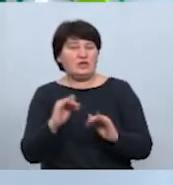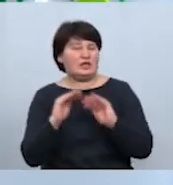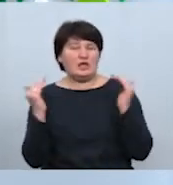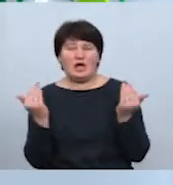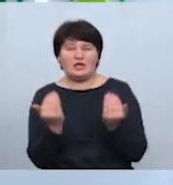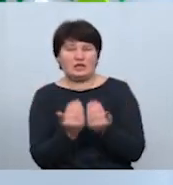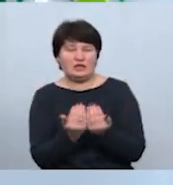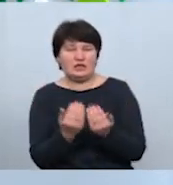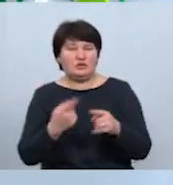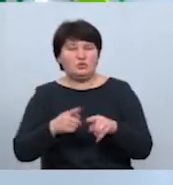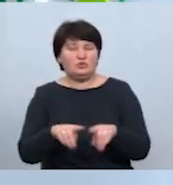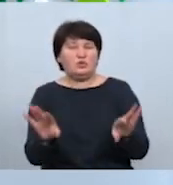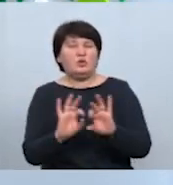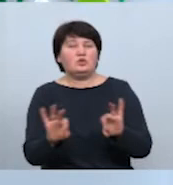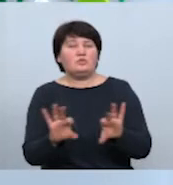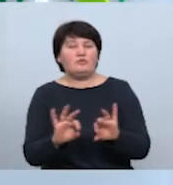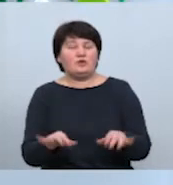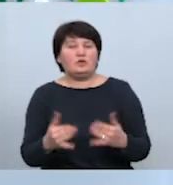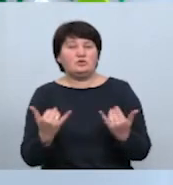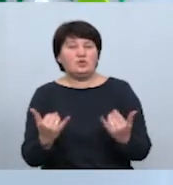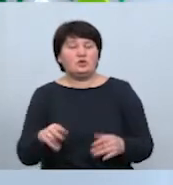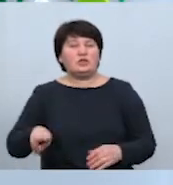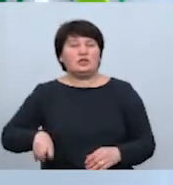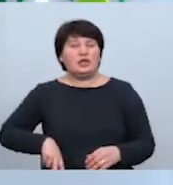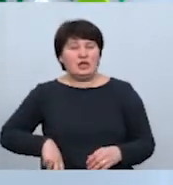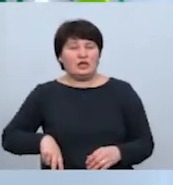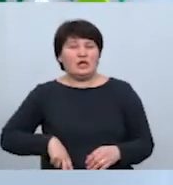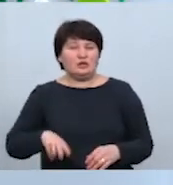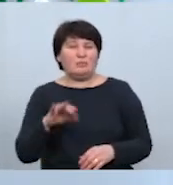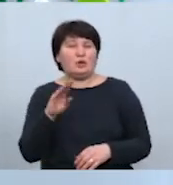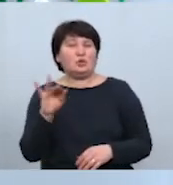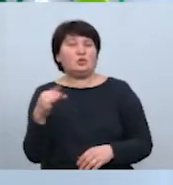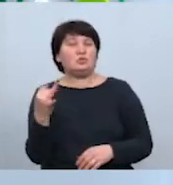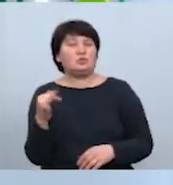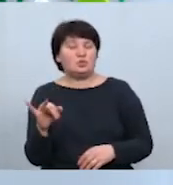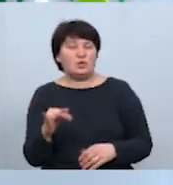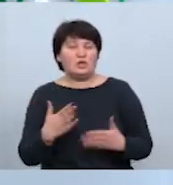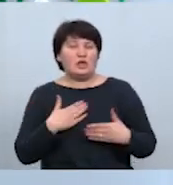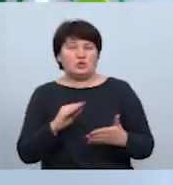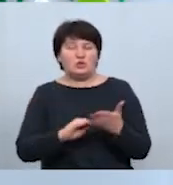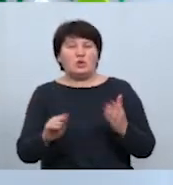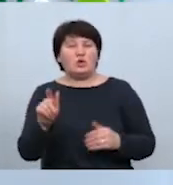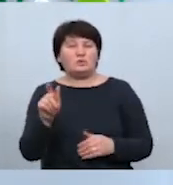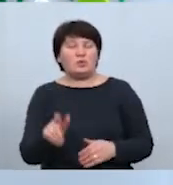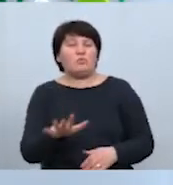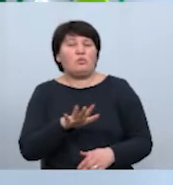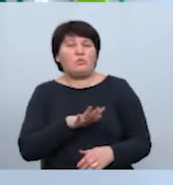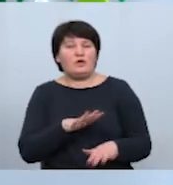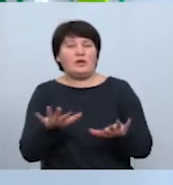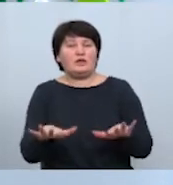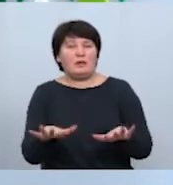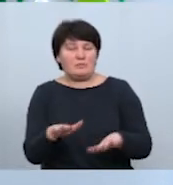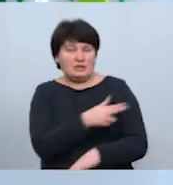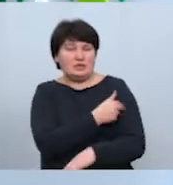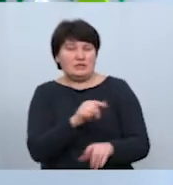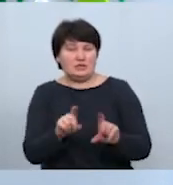інформацію кореспондентам Суспільного сьогодні повідомив директор медзакладу Ігор Палічук. Наша кореспондентка Галина Марійчин побувала на місці, тож вона